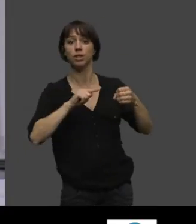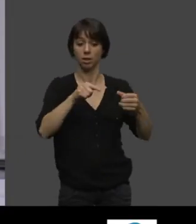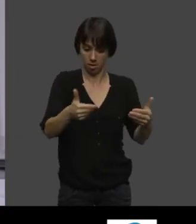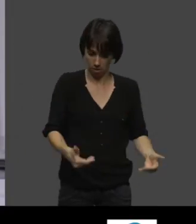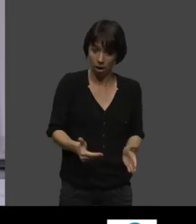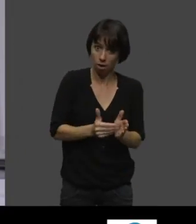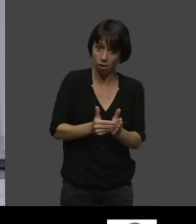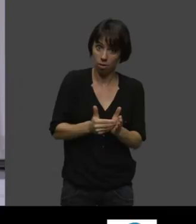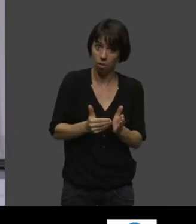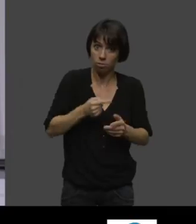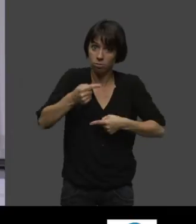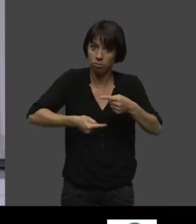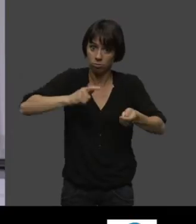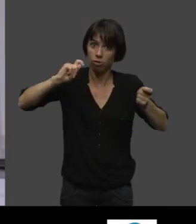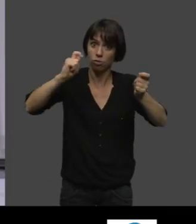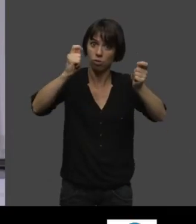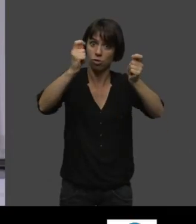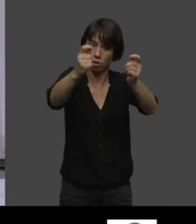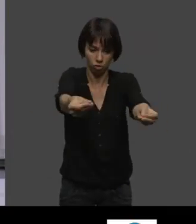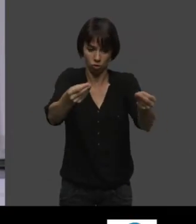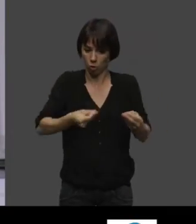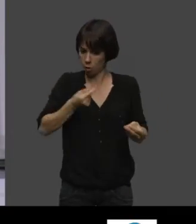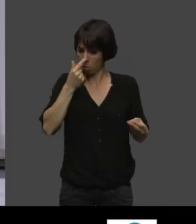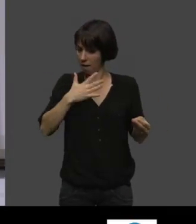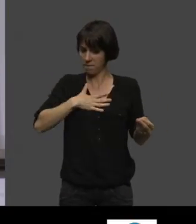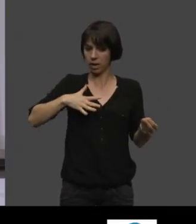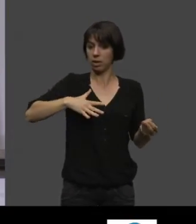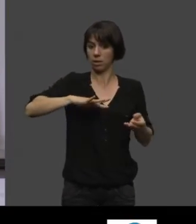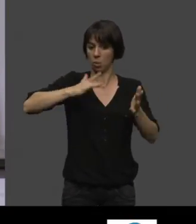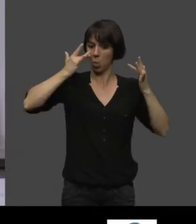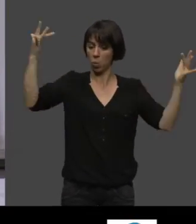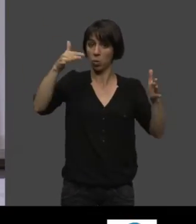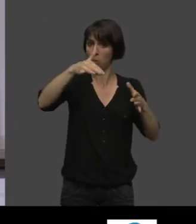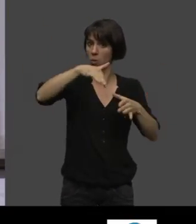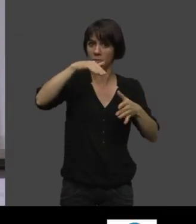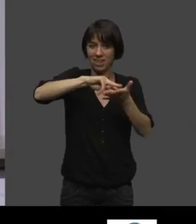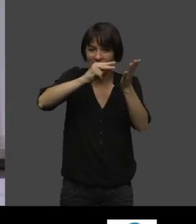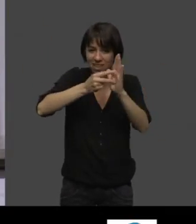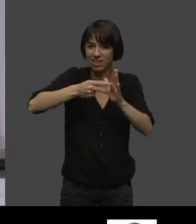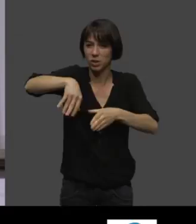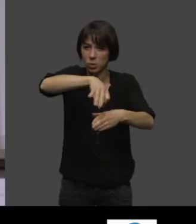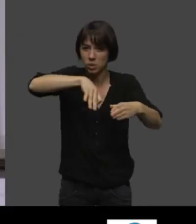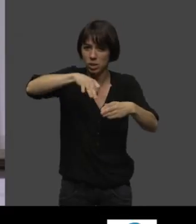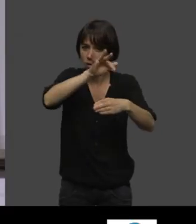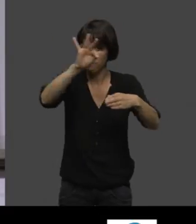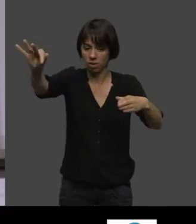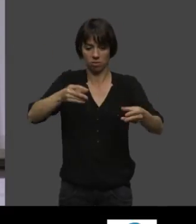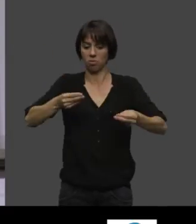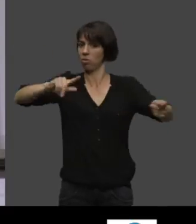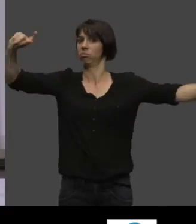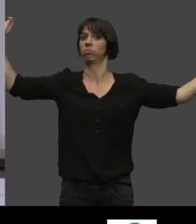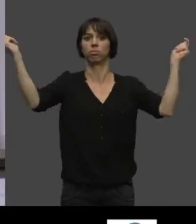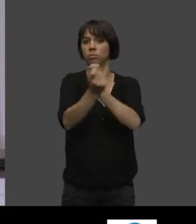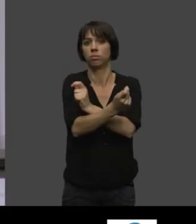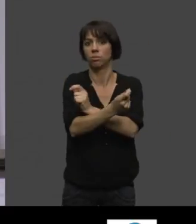pourraient transformer toute la cuisine française, toutes confondues. On a abordé une